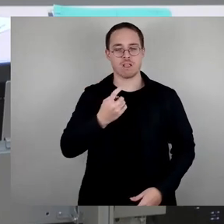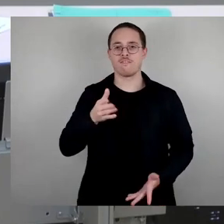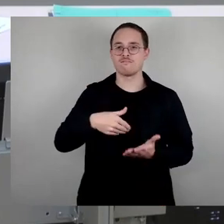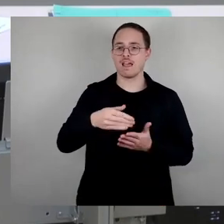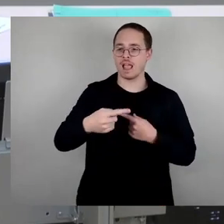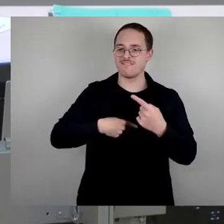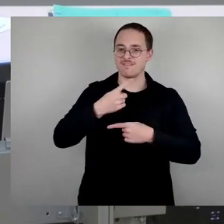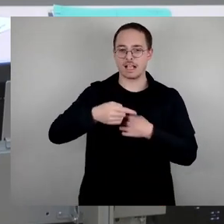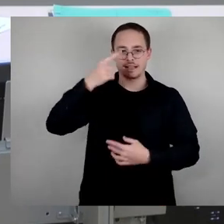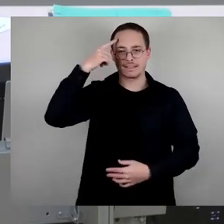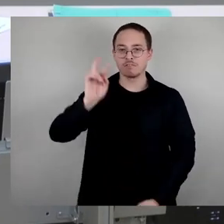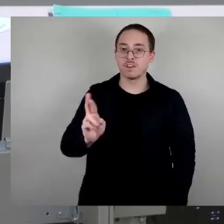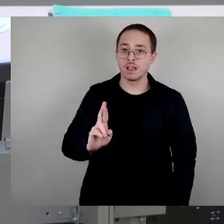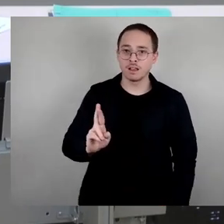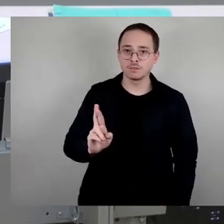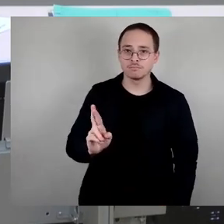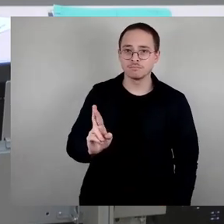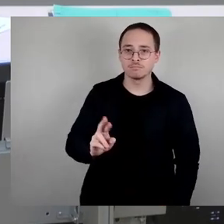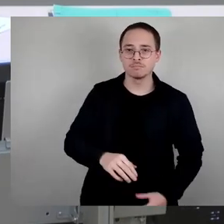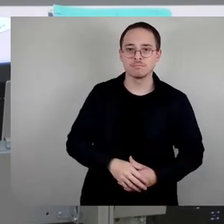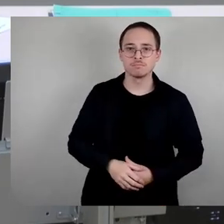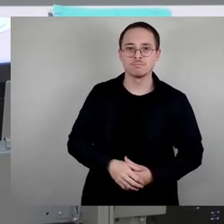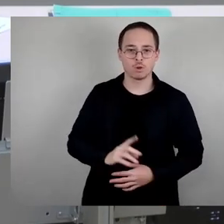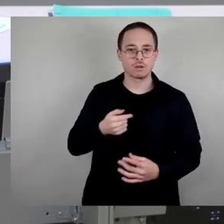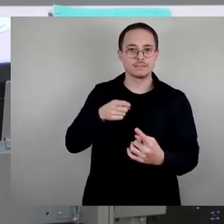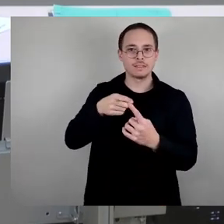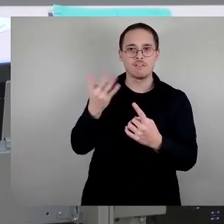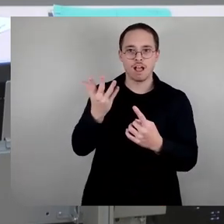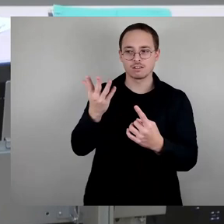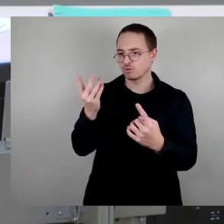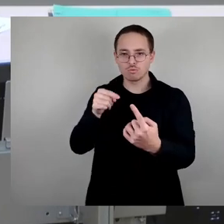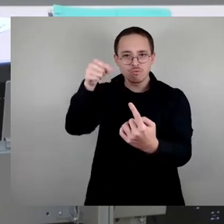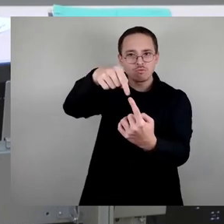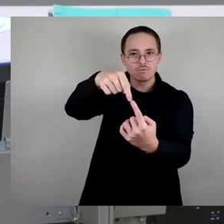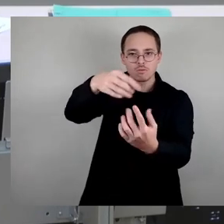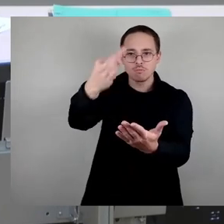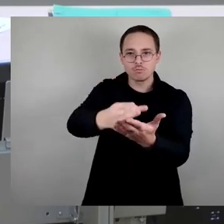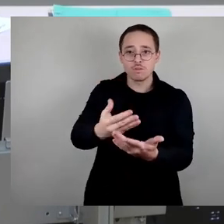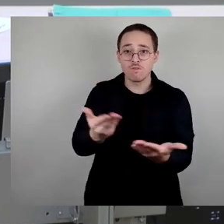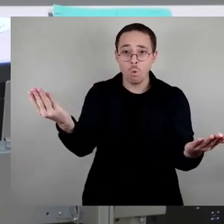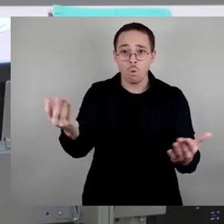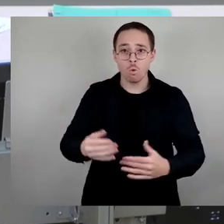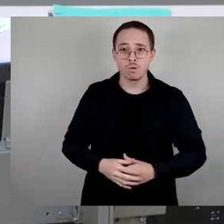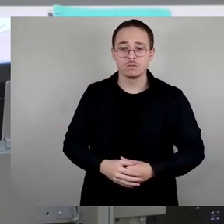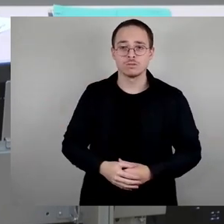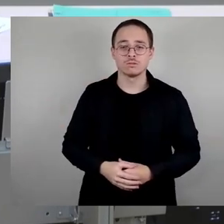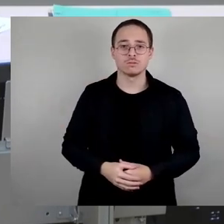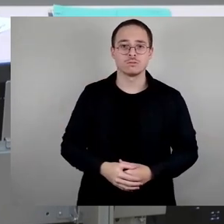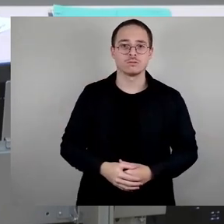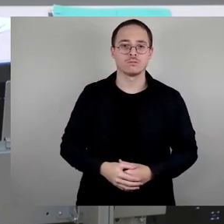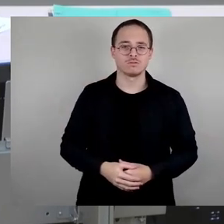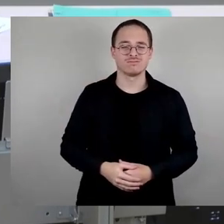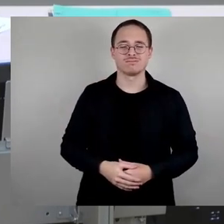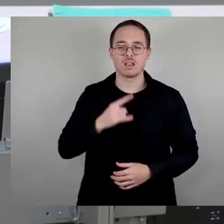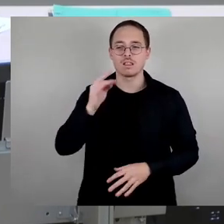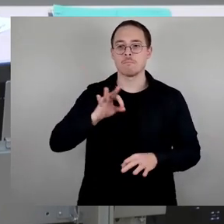Gedenken weiter und mit welchem Ziel und wohin soll es entwickelt werden? Wäre es nicht viel besser, wir reden davon, dass